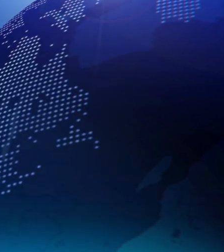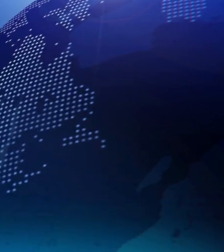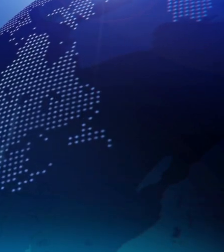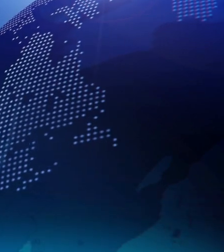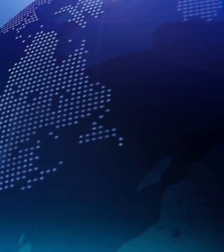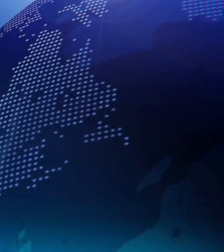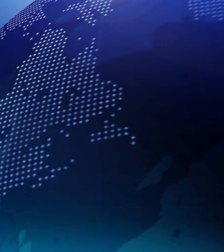Hvala vam na pažnji